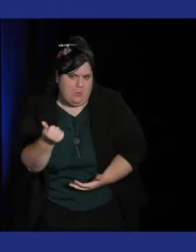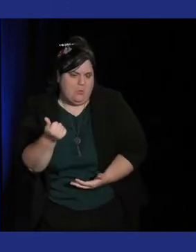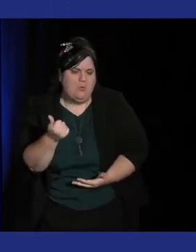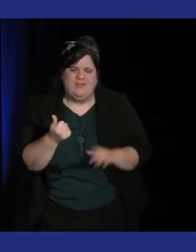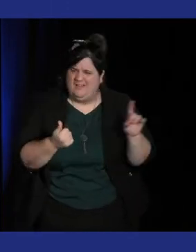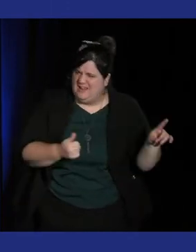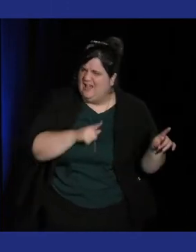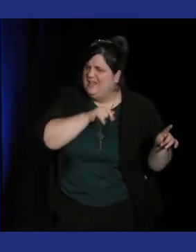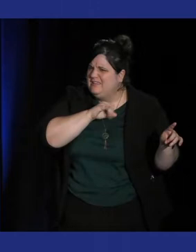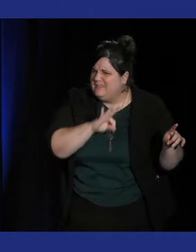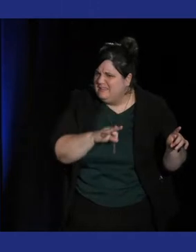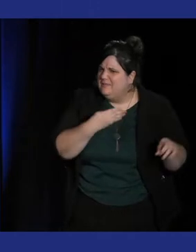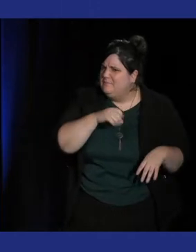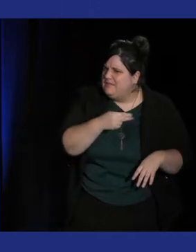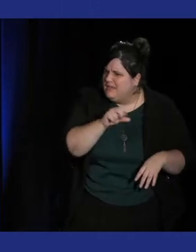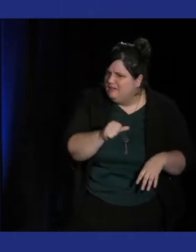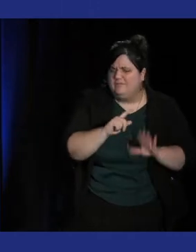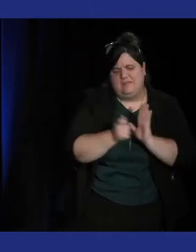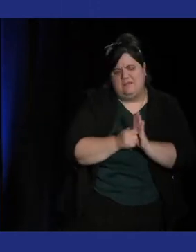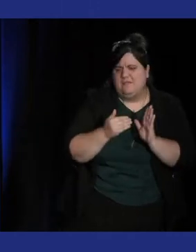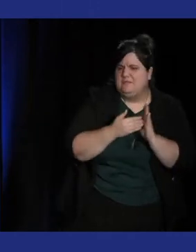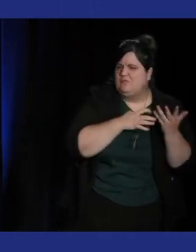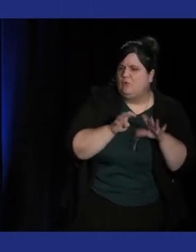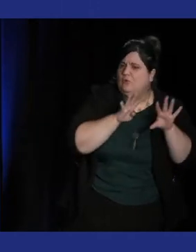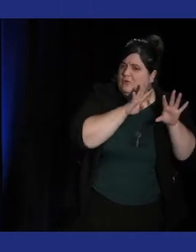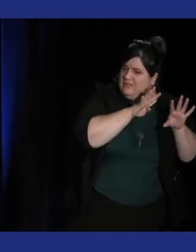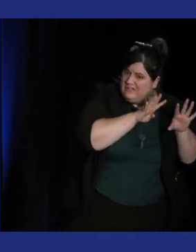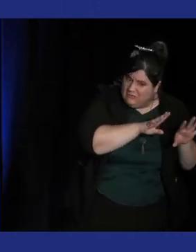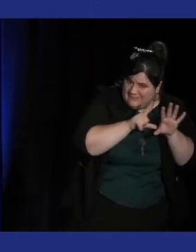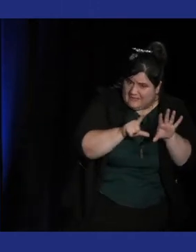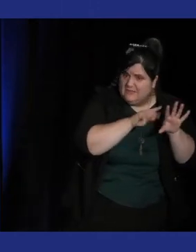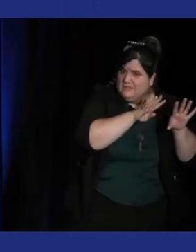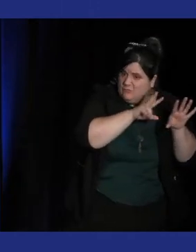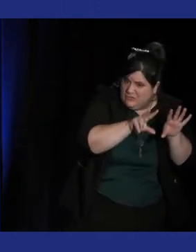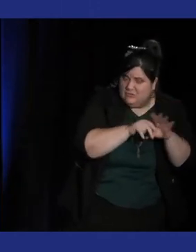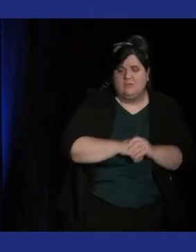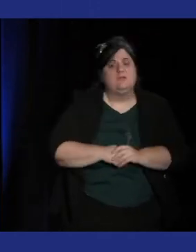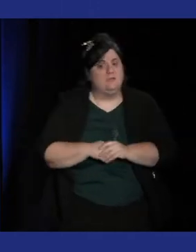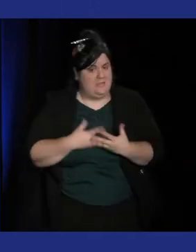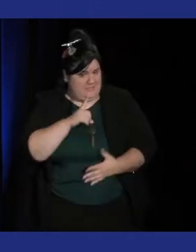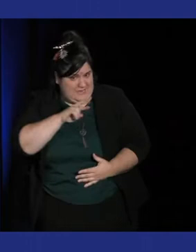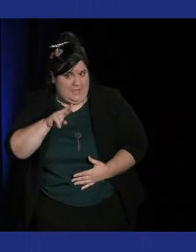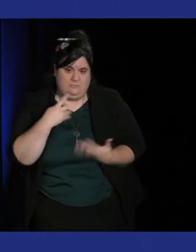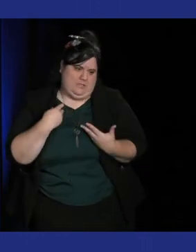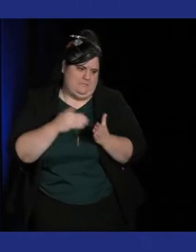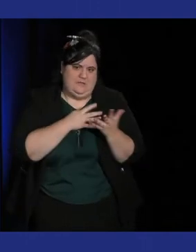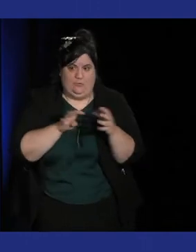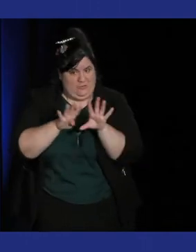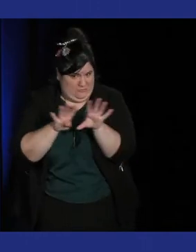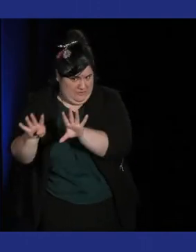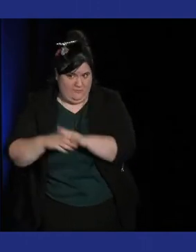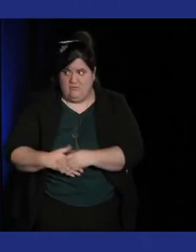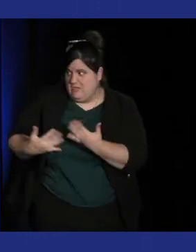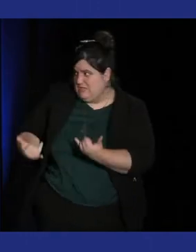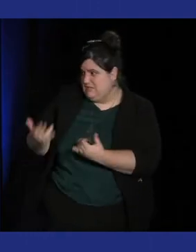97-98 et DDR c'est 99. On était vraiment sur le déclin des salles d'arcade en Europe et particulièrement en France